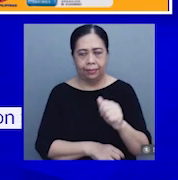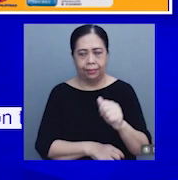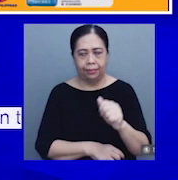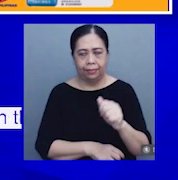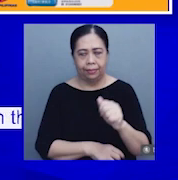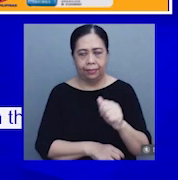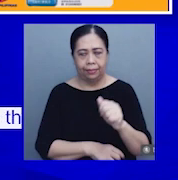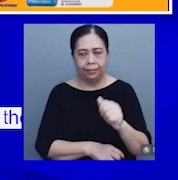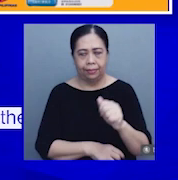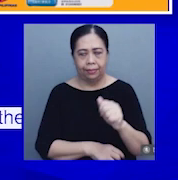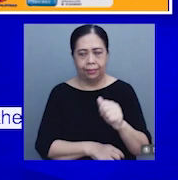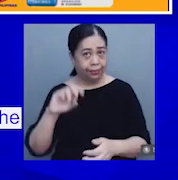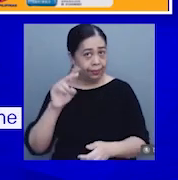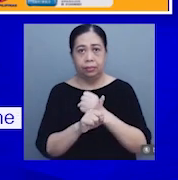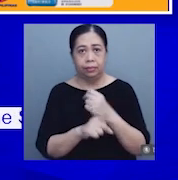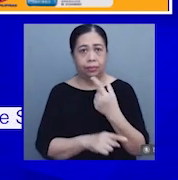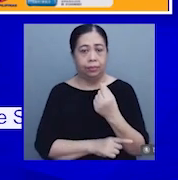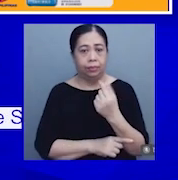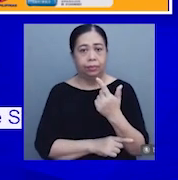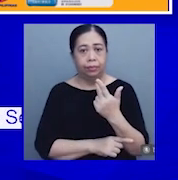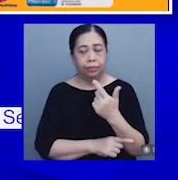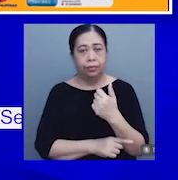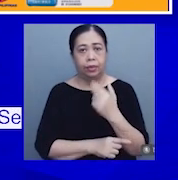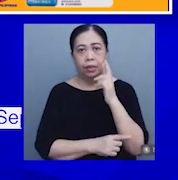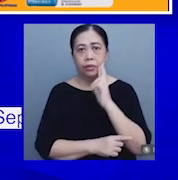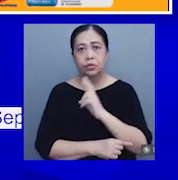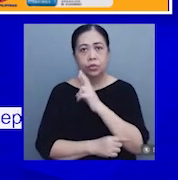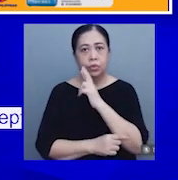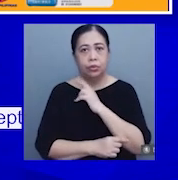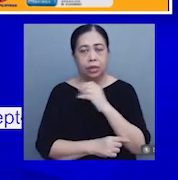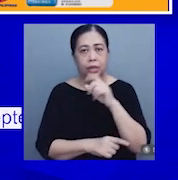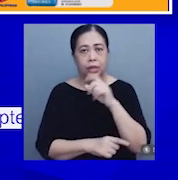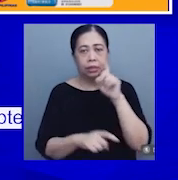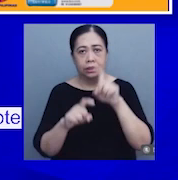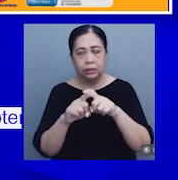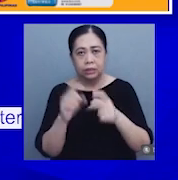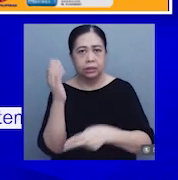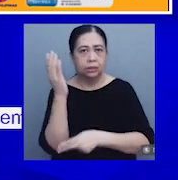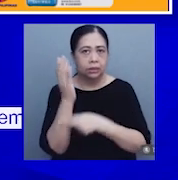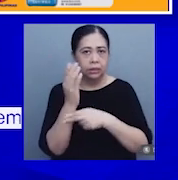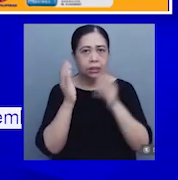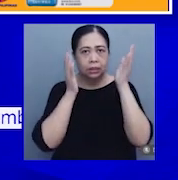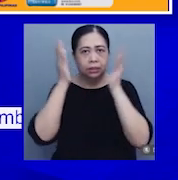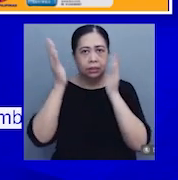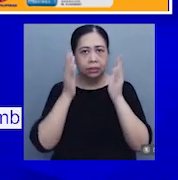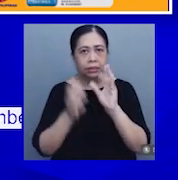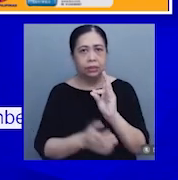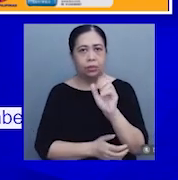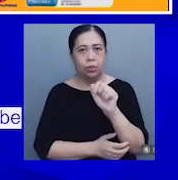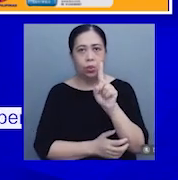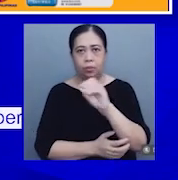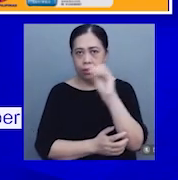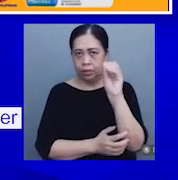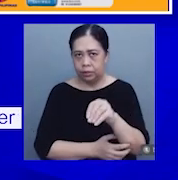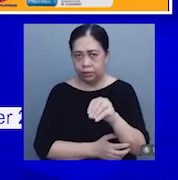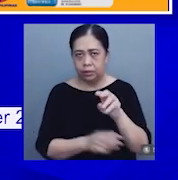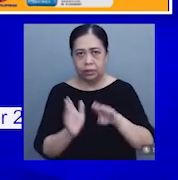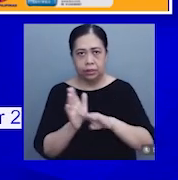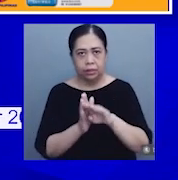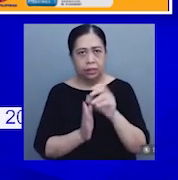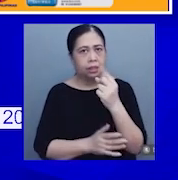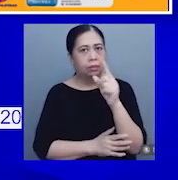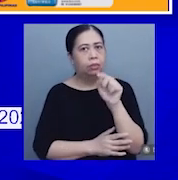inflation itong September 2023 ay ang restaurants and accommodation services na may 7.1% inflation at 11